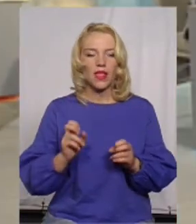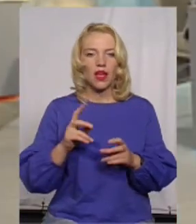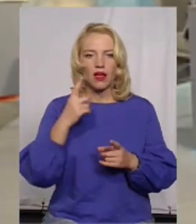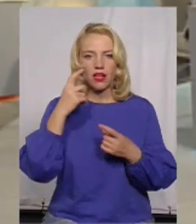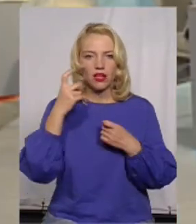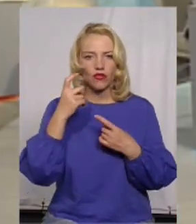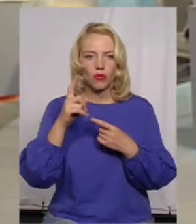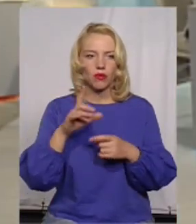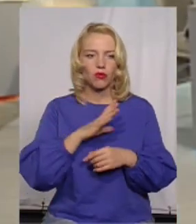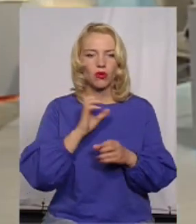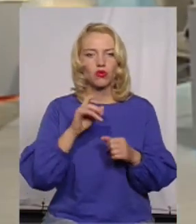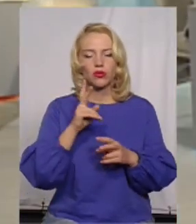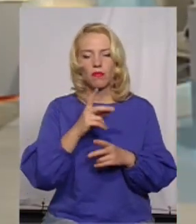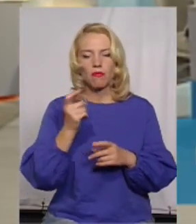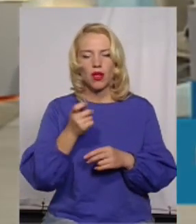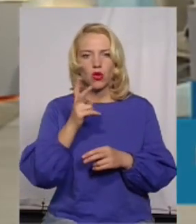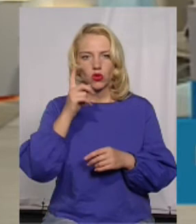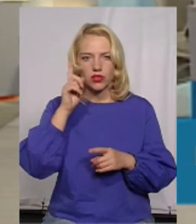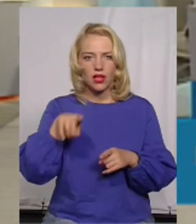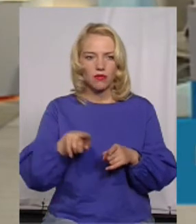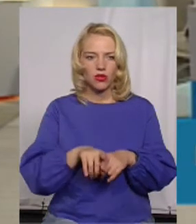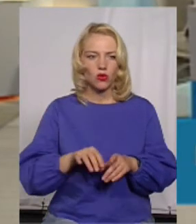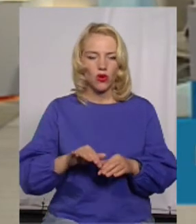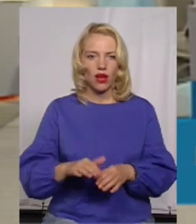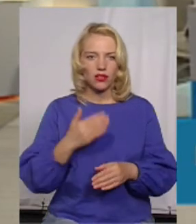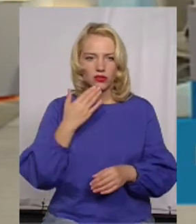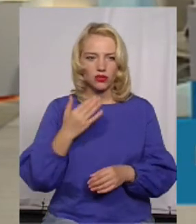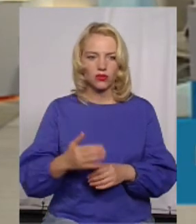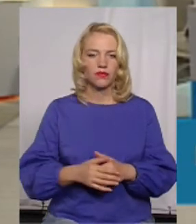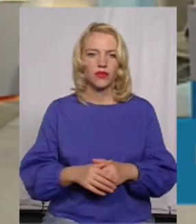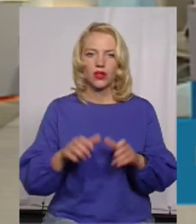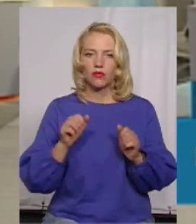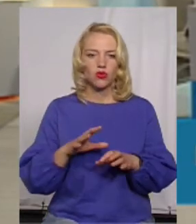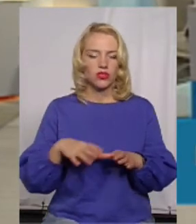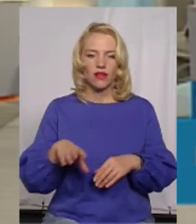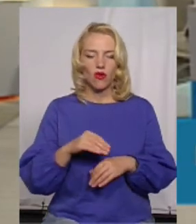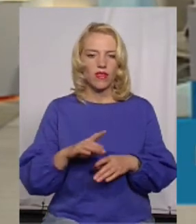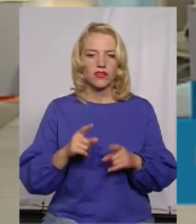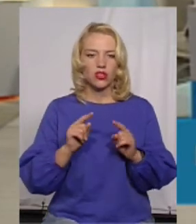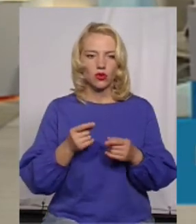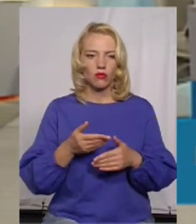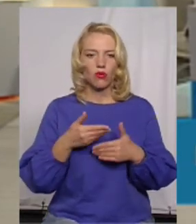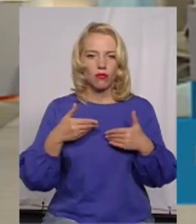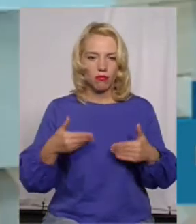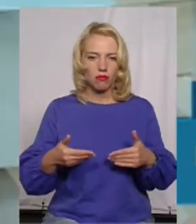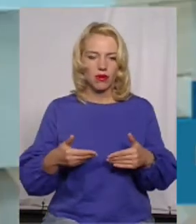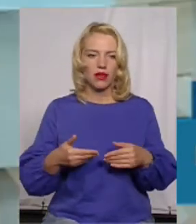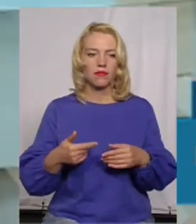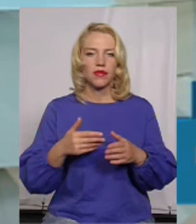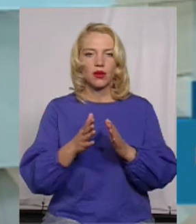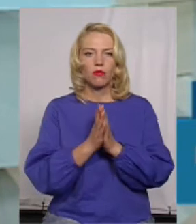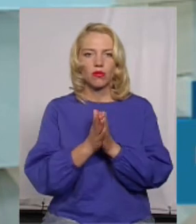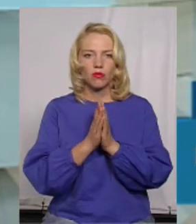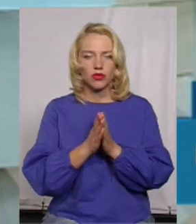людей? Можливо, ще не всі знають про таку акцію? Можливо, не всі. Тому ми в певній мірі